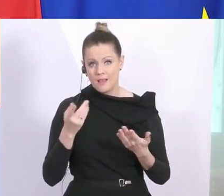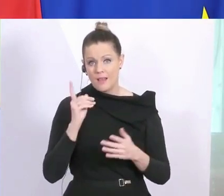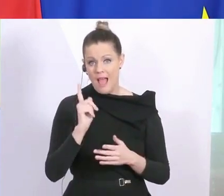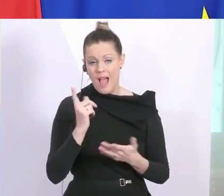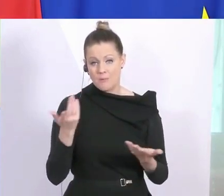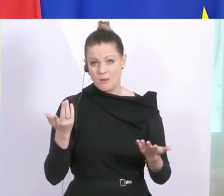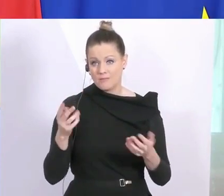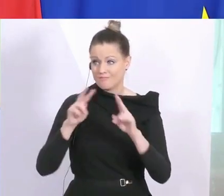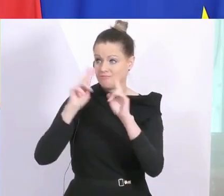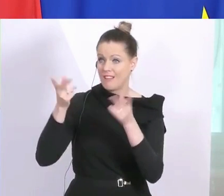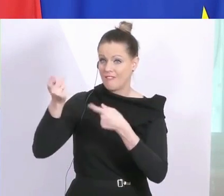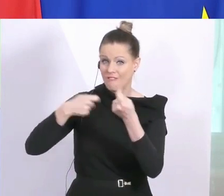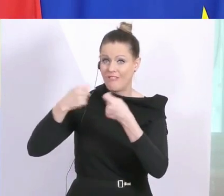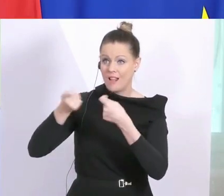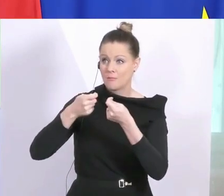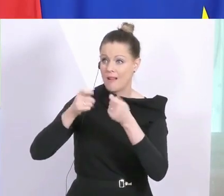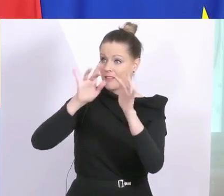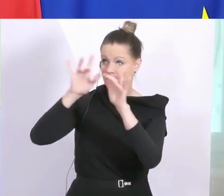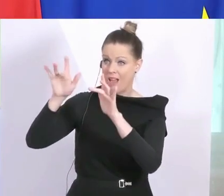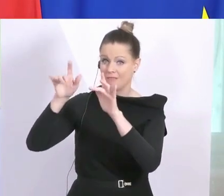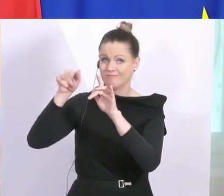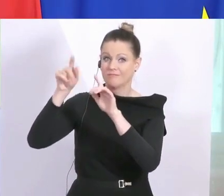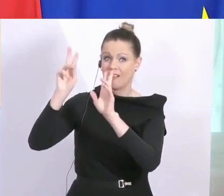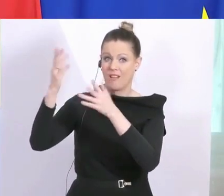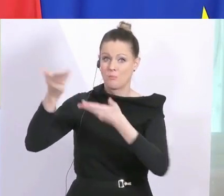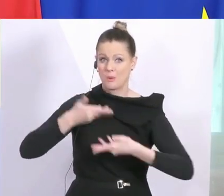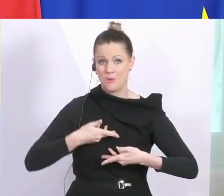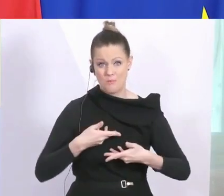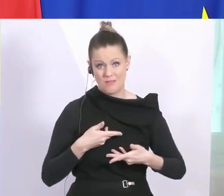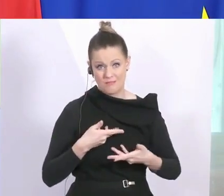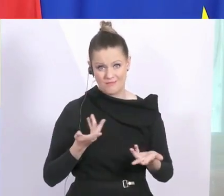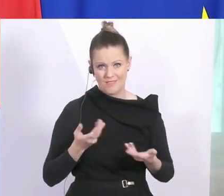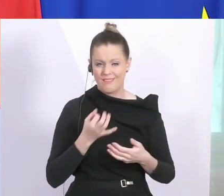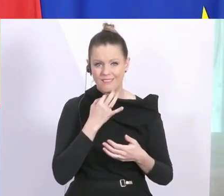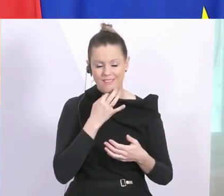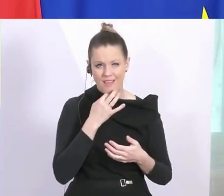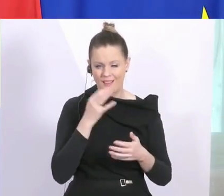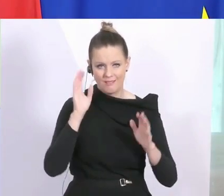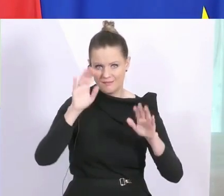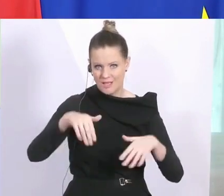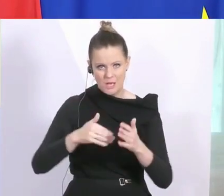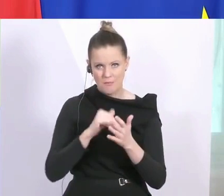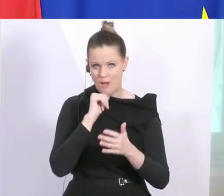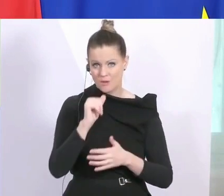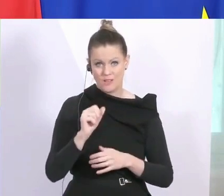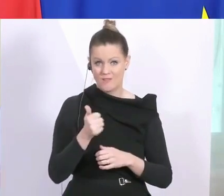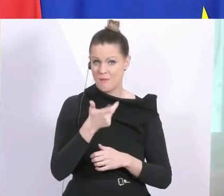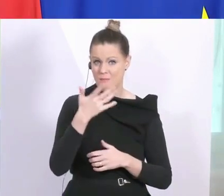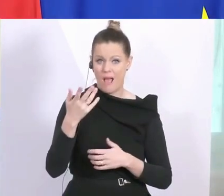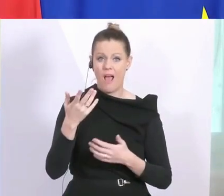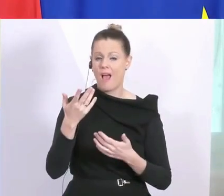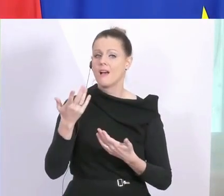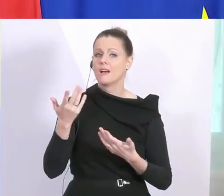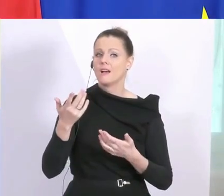können natürlich am Weltmarkt auch nur bekommen, was es am Weltmarkt gibt. Ich will Sie da nicht mit Details langweilen, aber manche Lieferungen sind gerade in